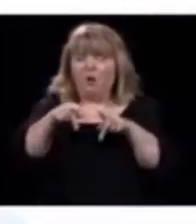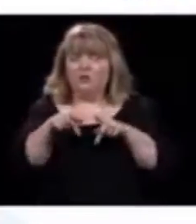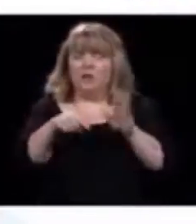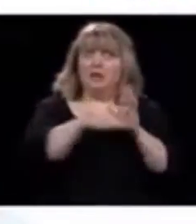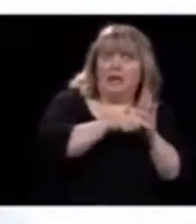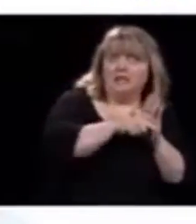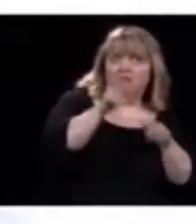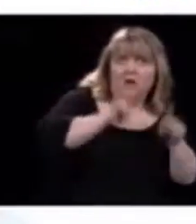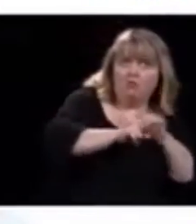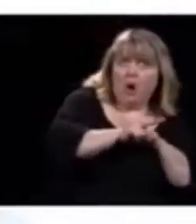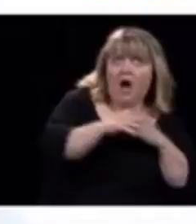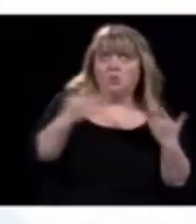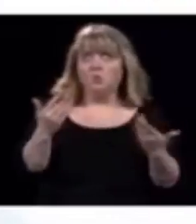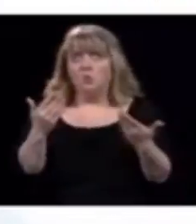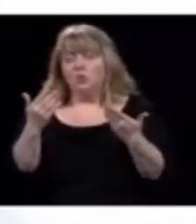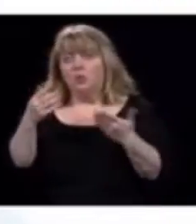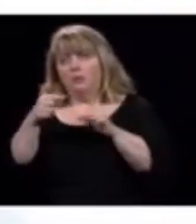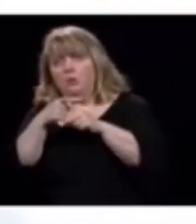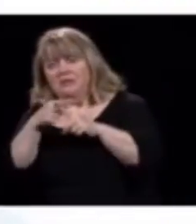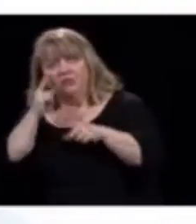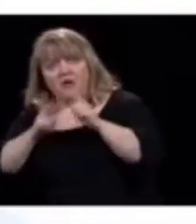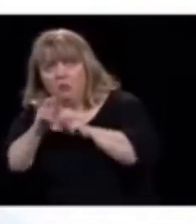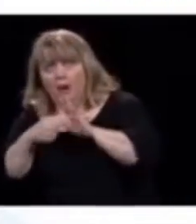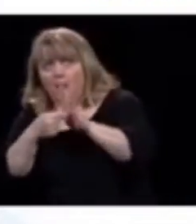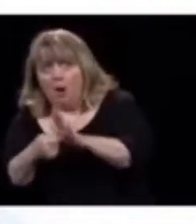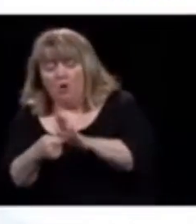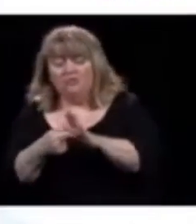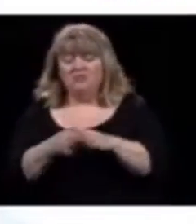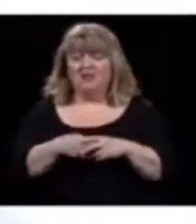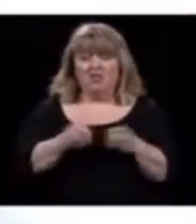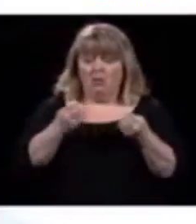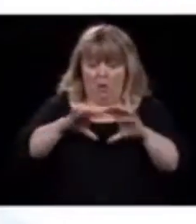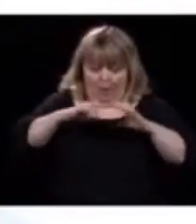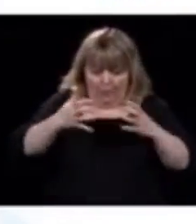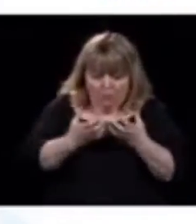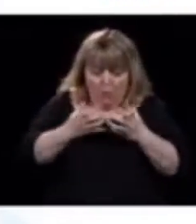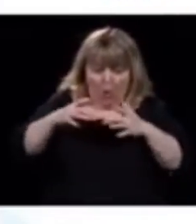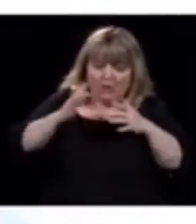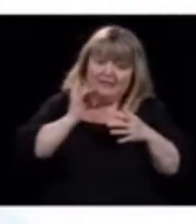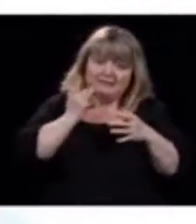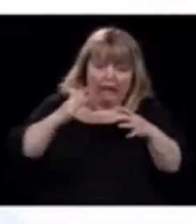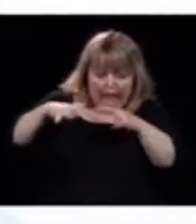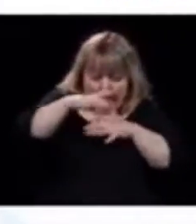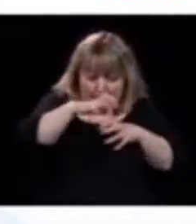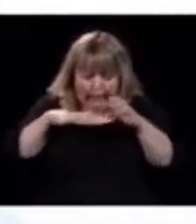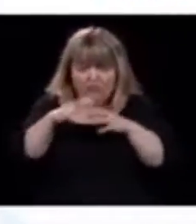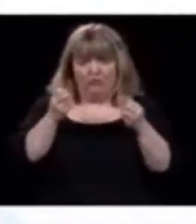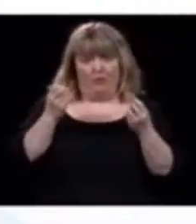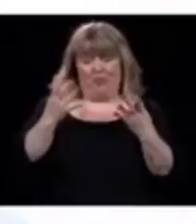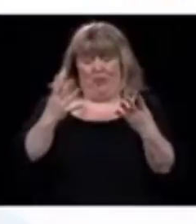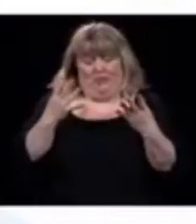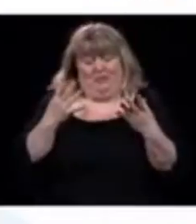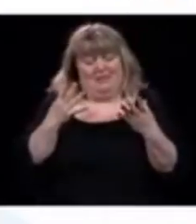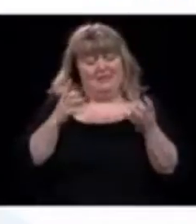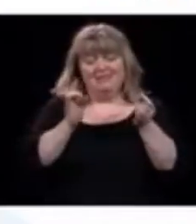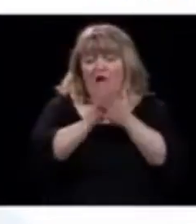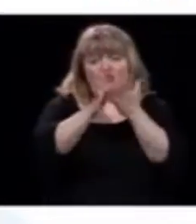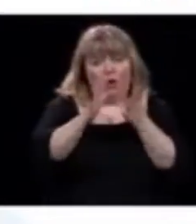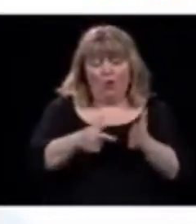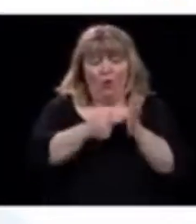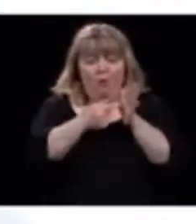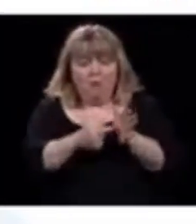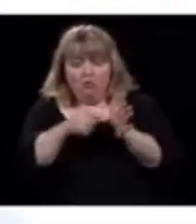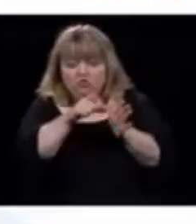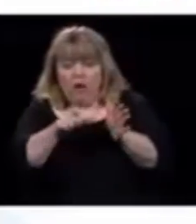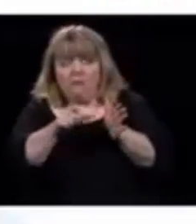moins d'être prophète, puis d'avoir une boule de cristal, là, je trouve ça très risqué, cette approche-là, de donner seulement un